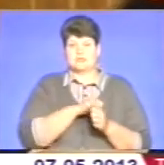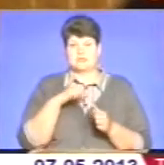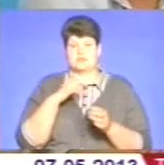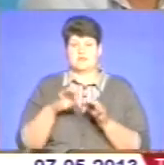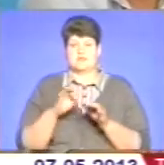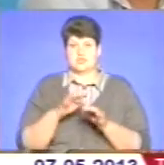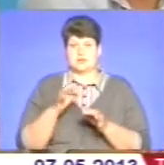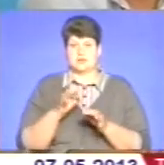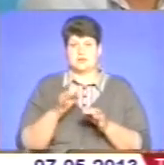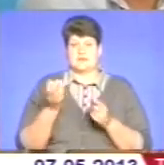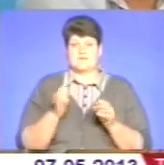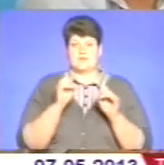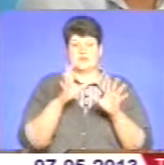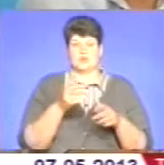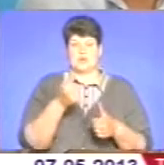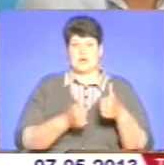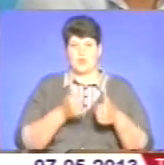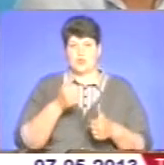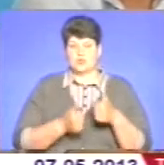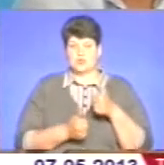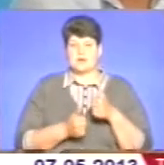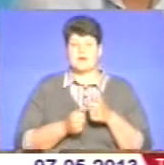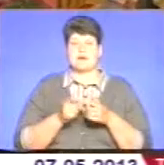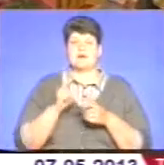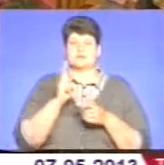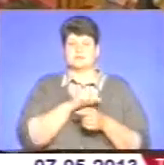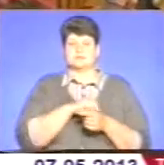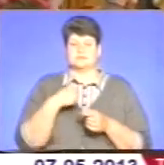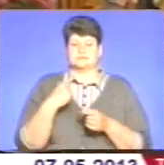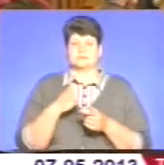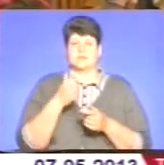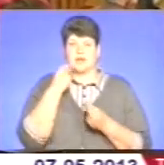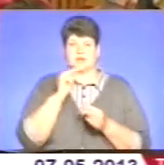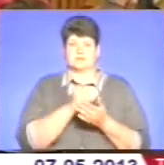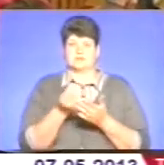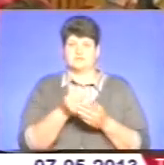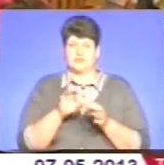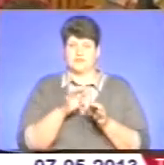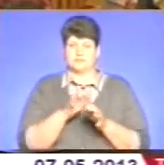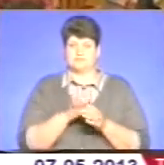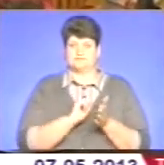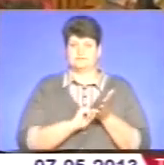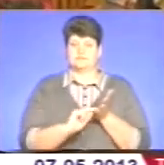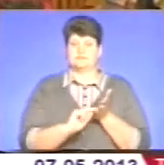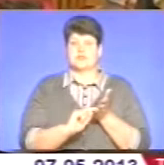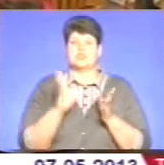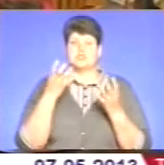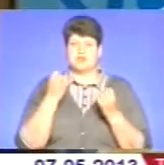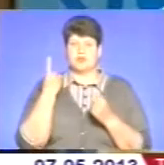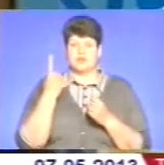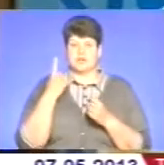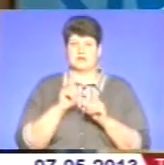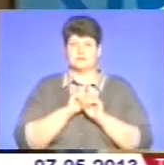візерунки, які віддадуть на конкурс. Автора найкращої роботи відзначать. Ще однією особливістю фестивалю будуть